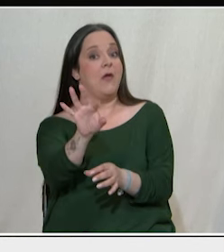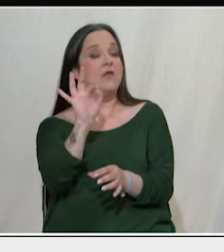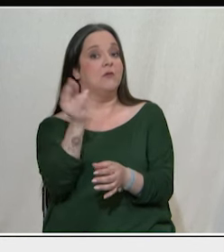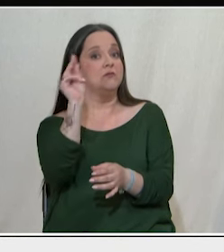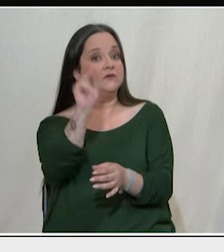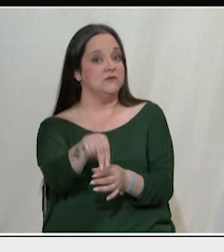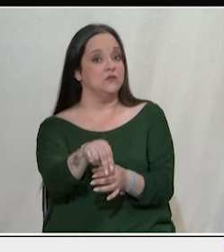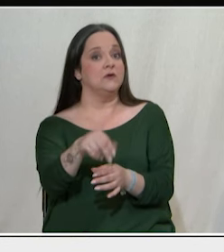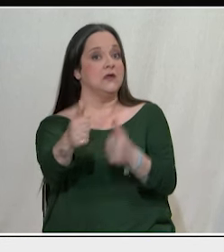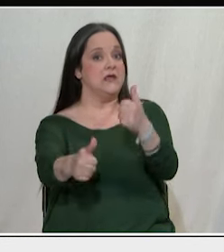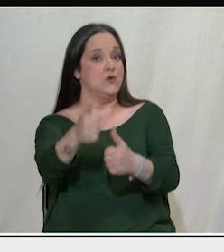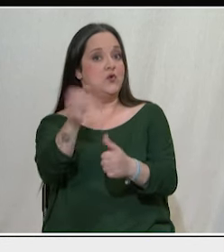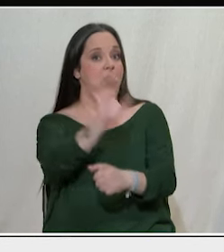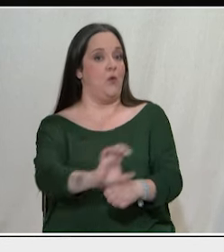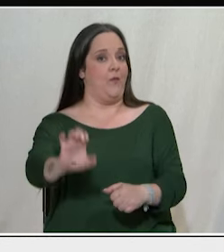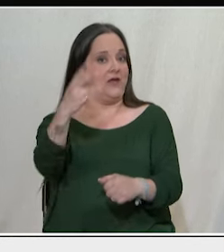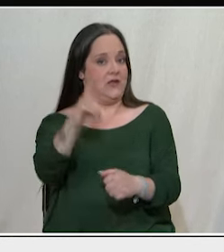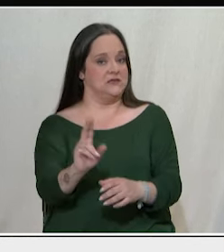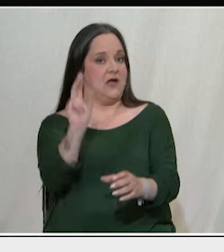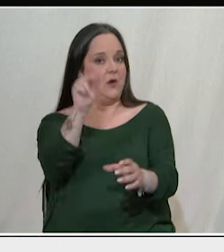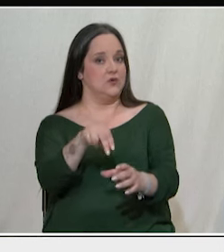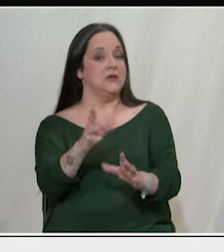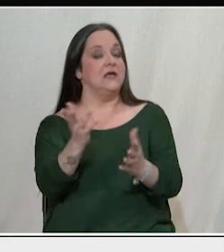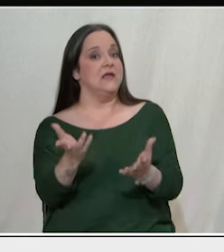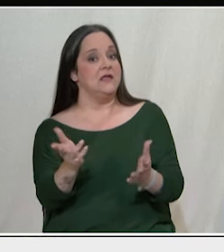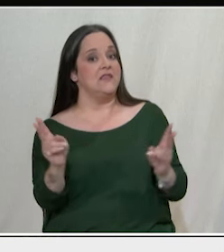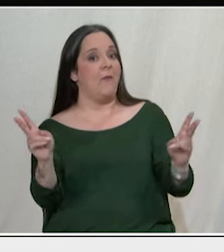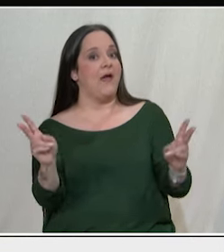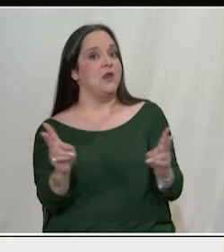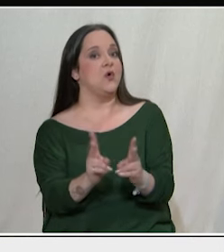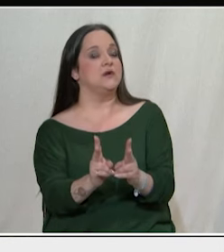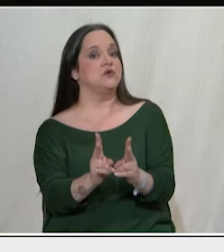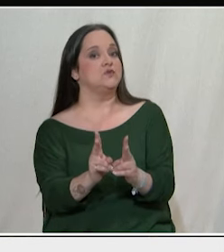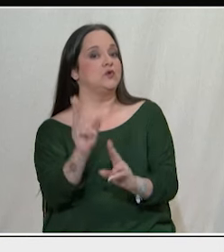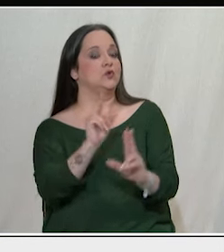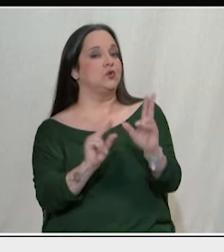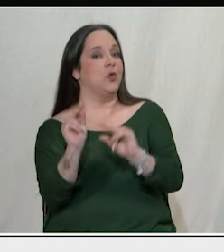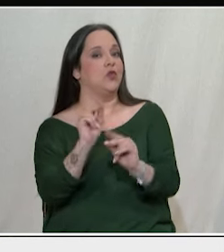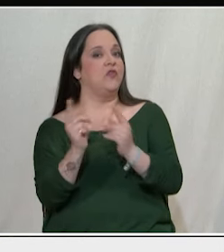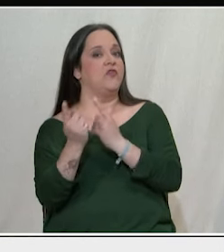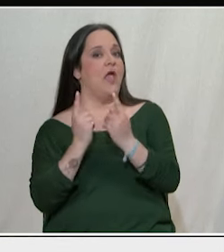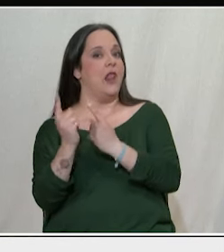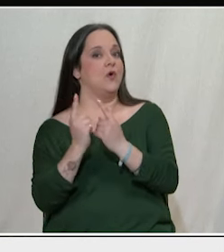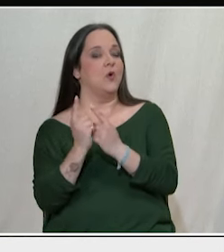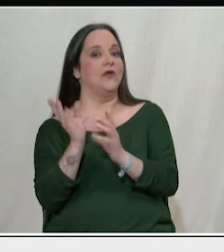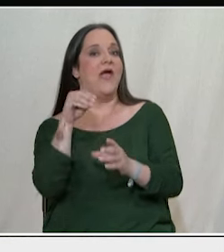Ιουνίου, στις ευρωπαϊκές εκλογές ή θα περιοριστεί αυτός ο διάλογος σε εσωτερική πολιτική επικαιρότητα.